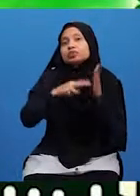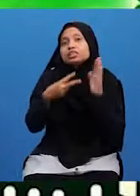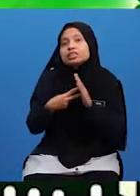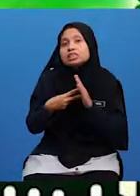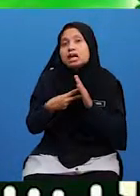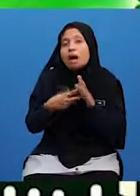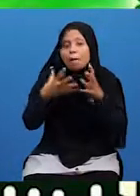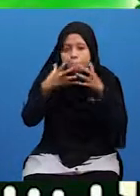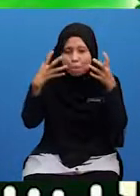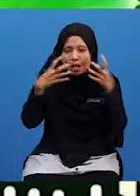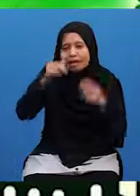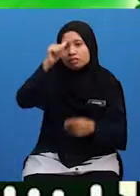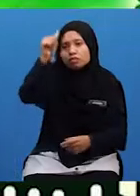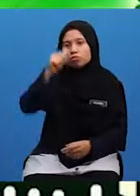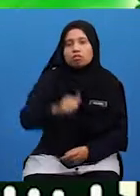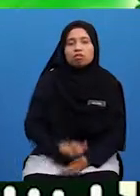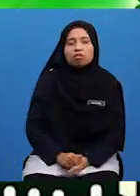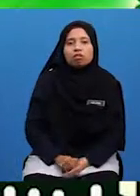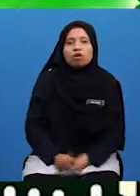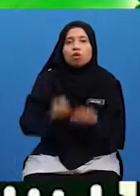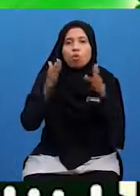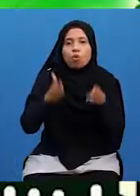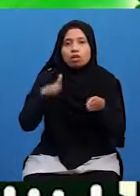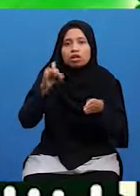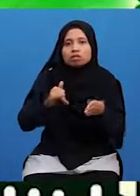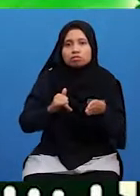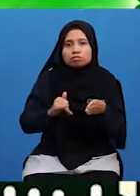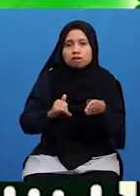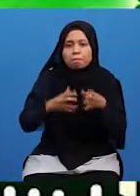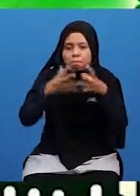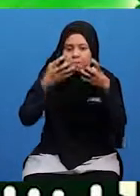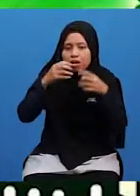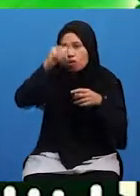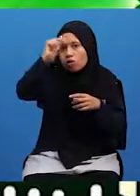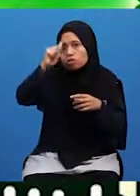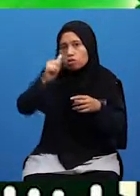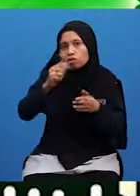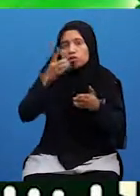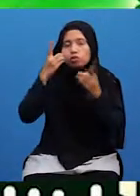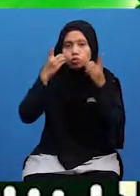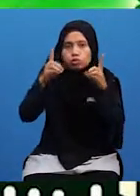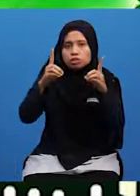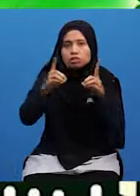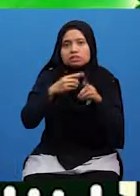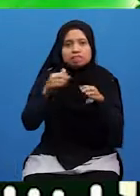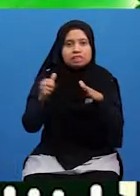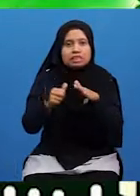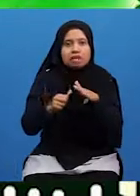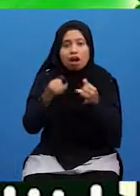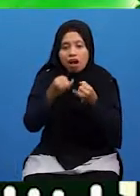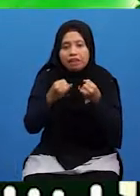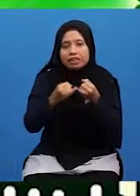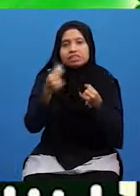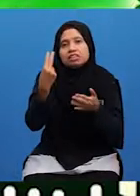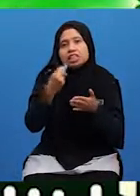Bermaksud Kemarahan Allah Orang Yang Dilanat Allah Balasannya Dosa Dan Di akhirat Nanti